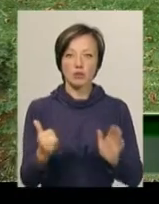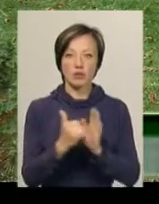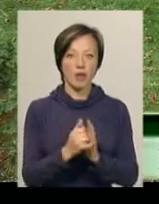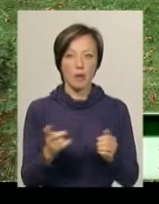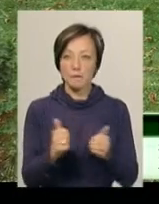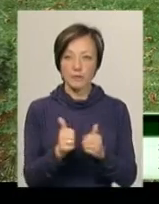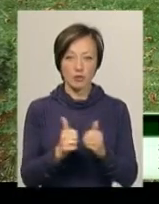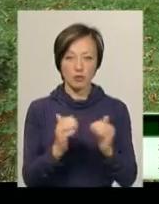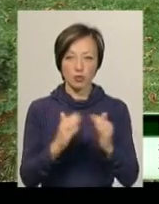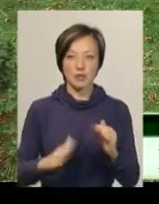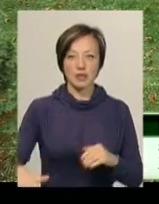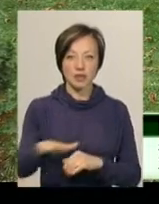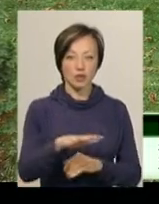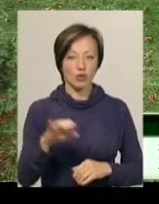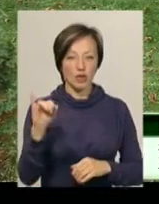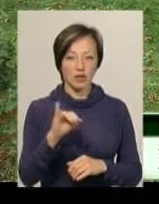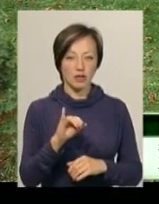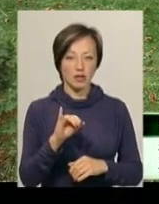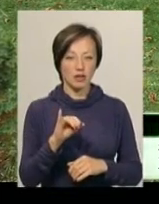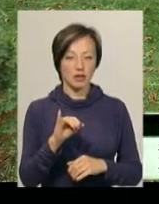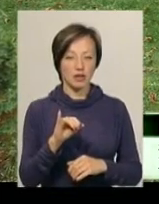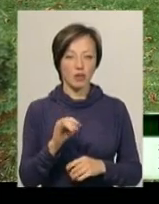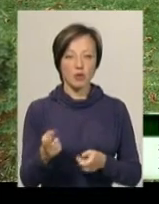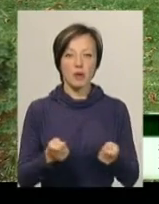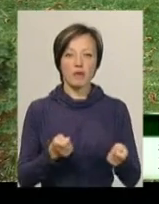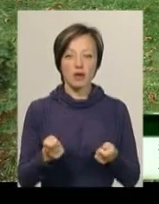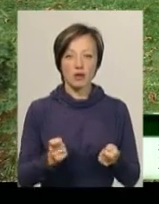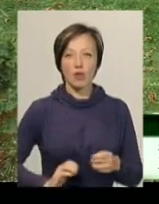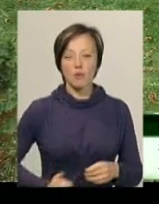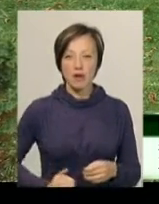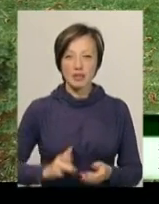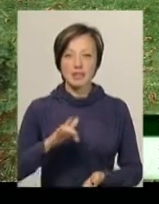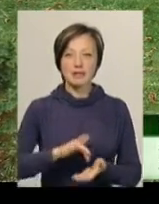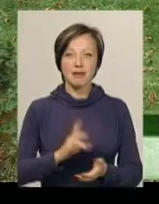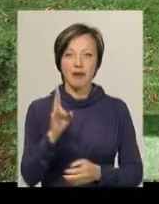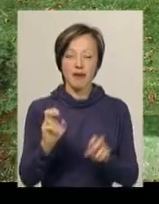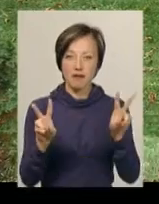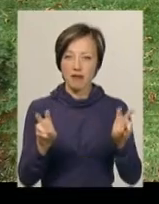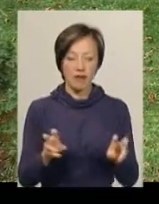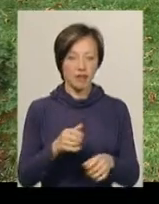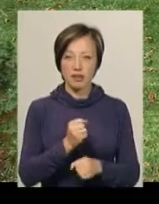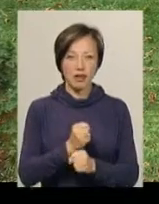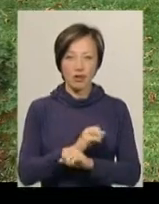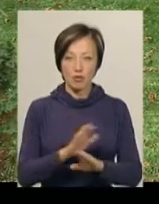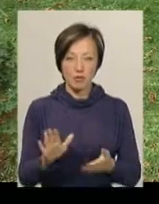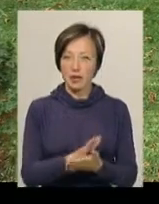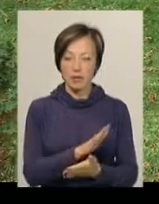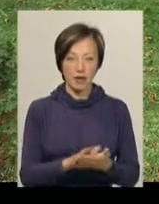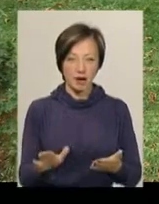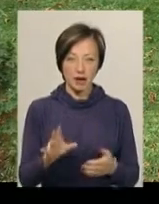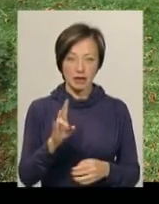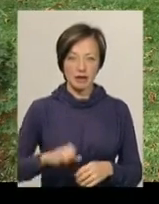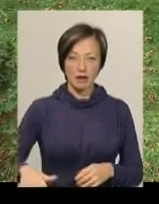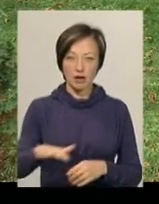на будинковій території і управляюча муніципальна компанія «Центральна» не здійснює не прибирання